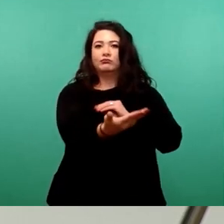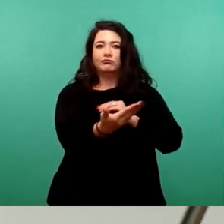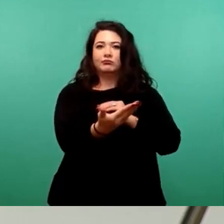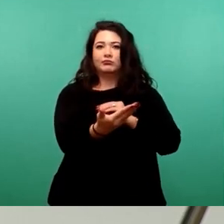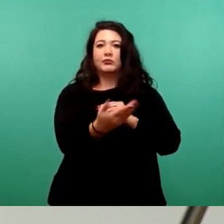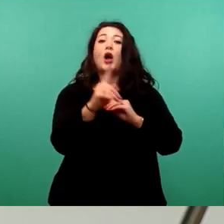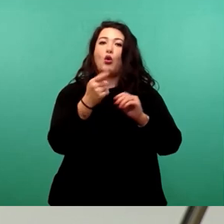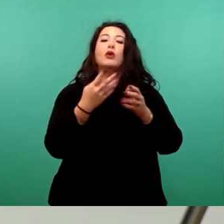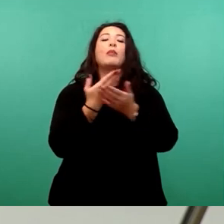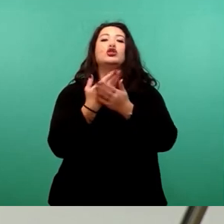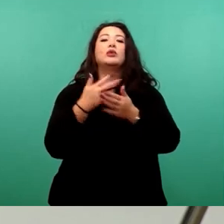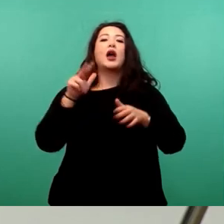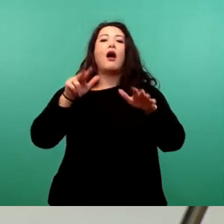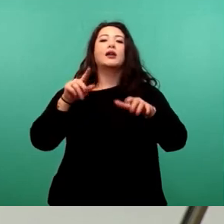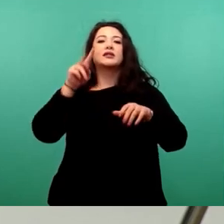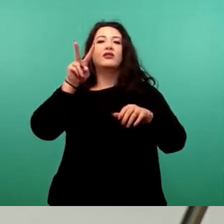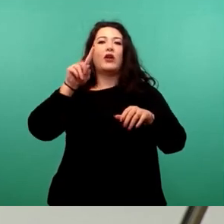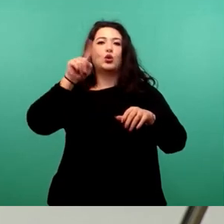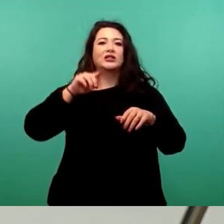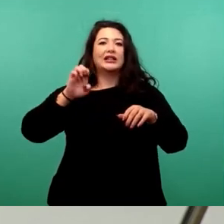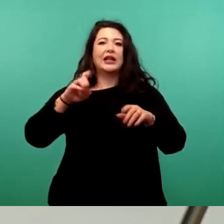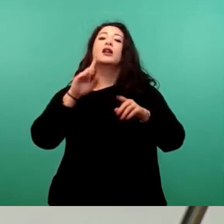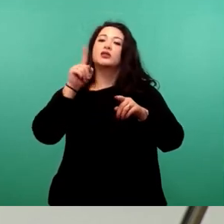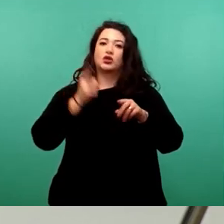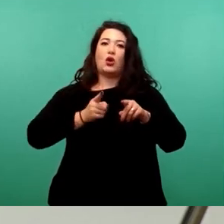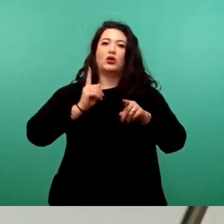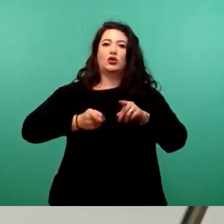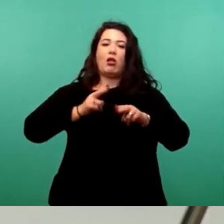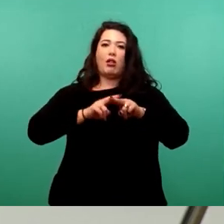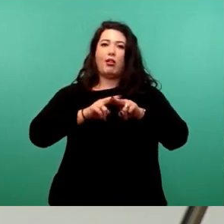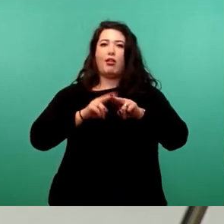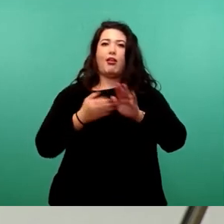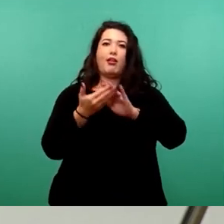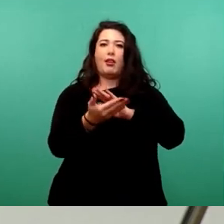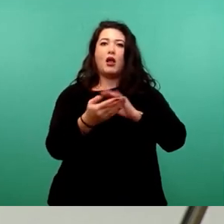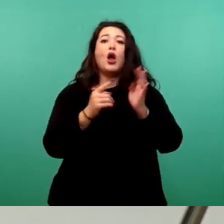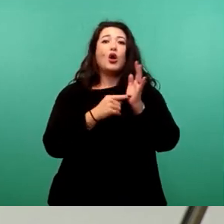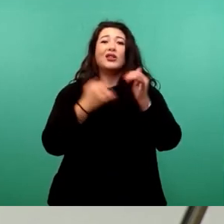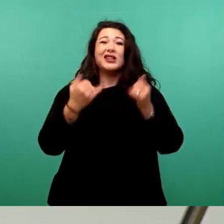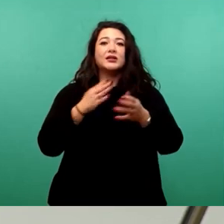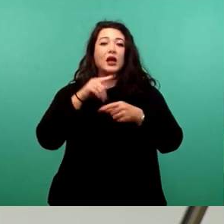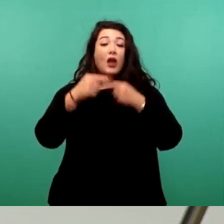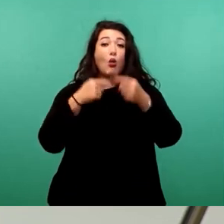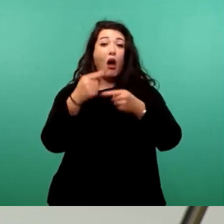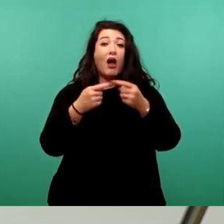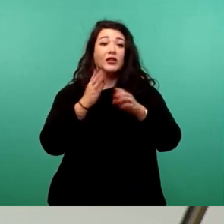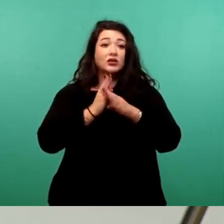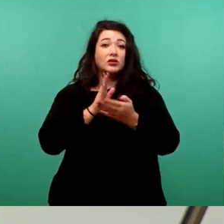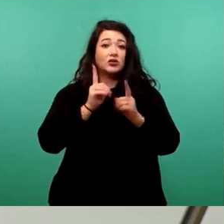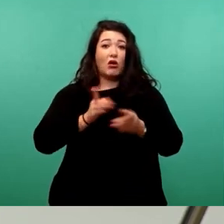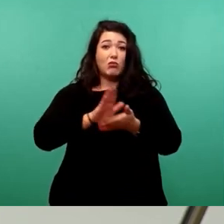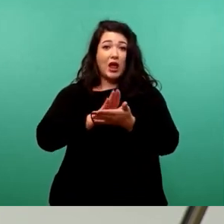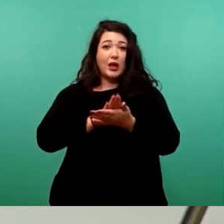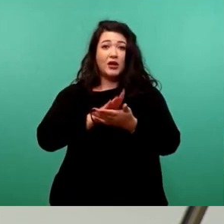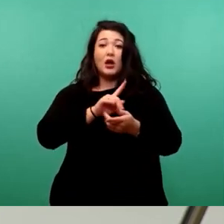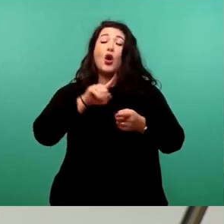weil es wäre jetzt nicht so sinnvoll gewesen, die schon dauerhaft zu verteilen und dann die Bemessungsgrundlage zu verändern, um festzustellen, dass man noch mehr